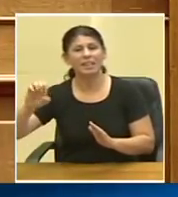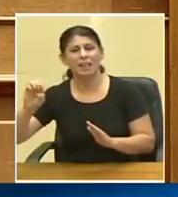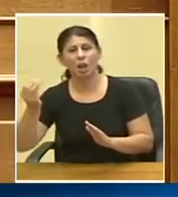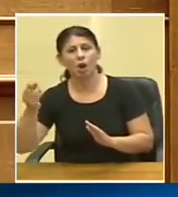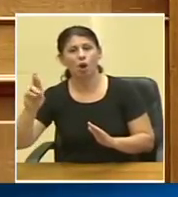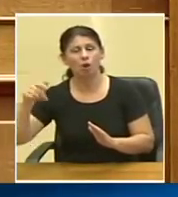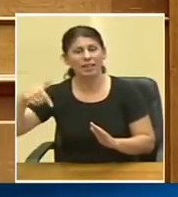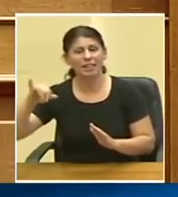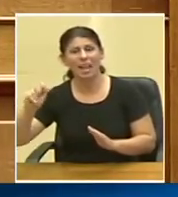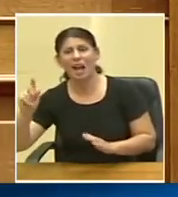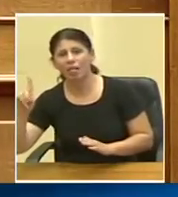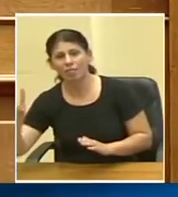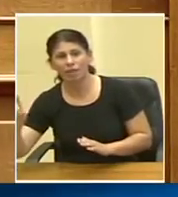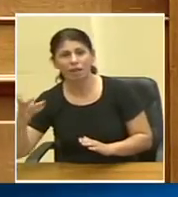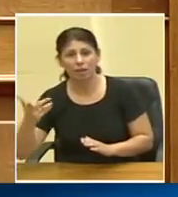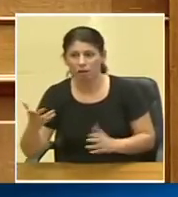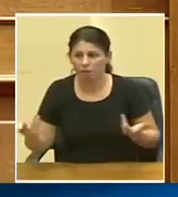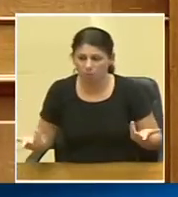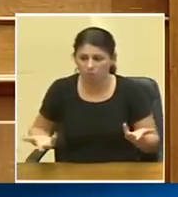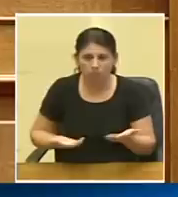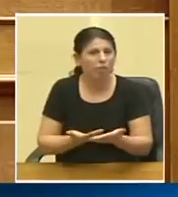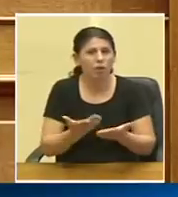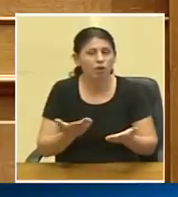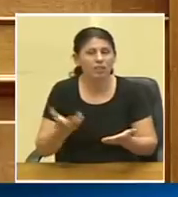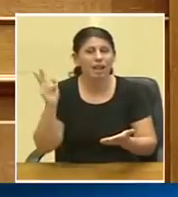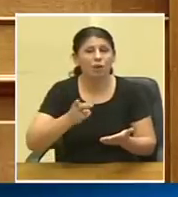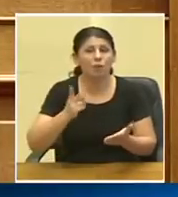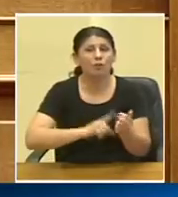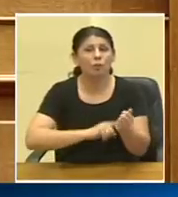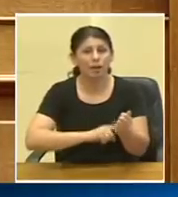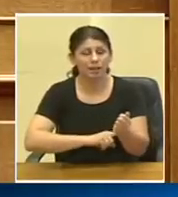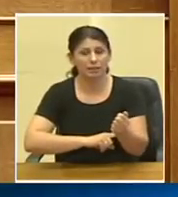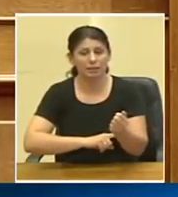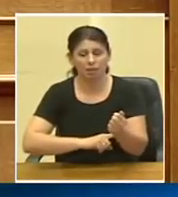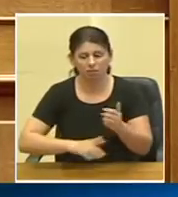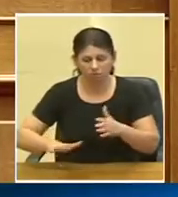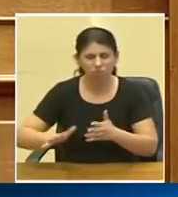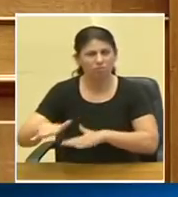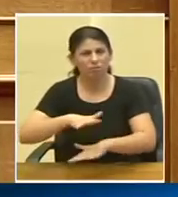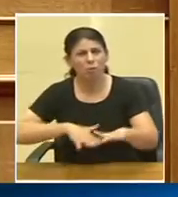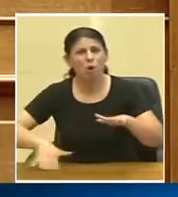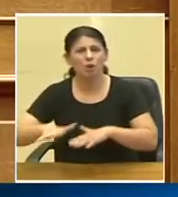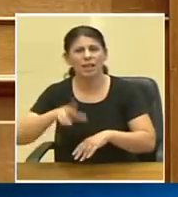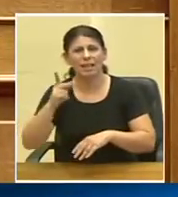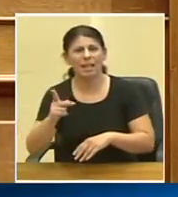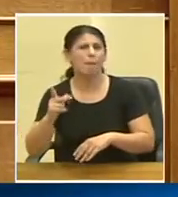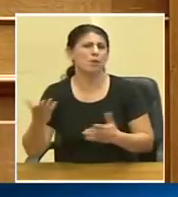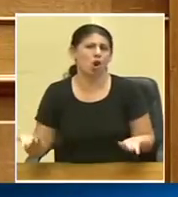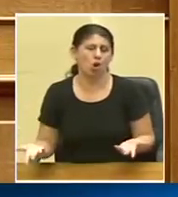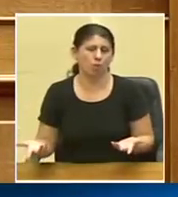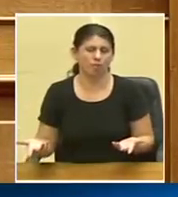έδειξαν όταν έχουν ασκηθεί οι διώξεις κακουργηματικού χαρακτήρα και στη συμμορία του Κερπνό εκεί μέσα αλλά